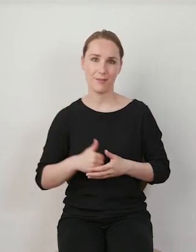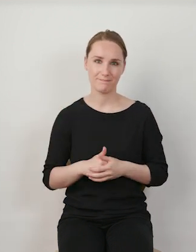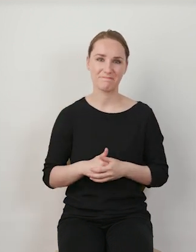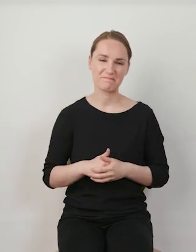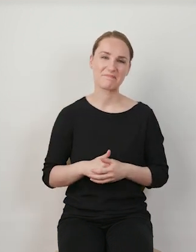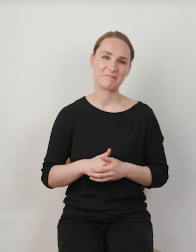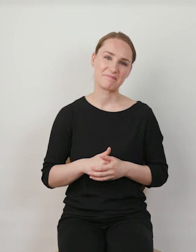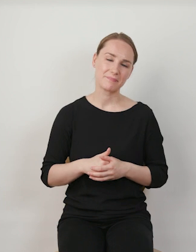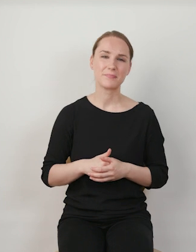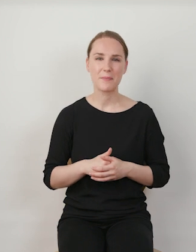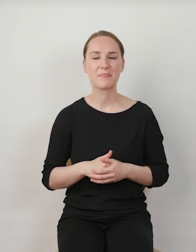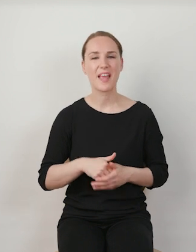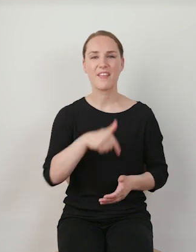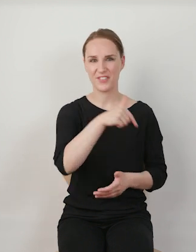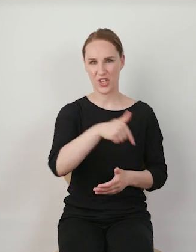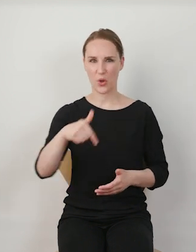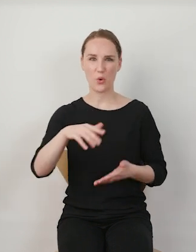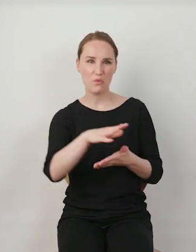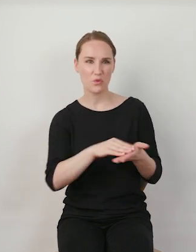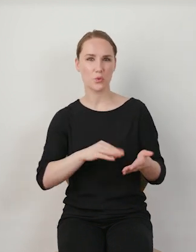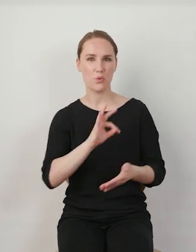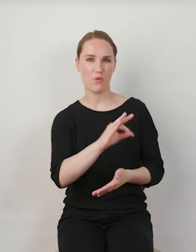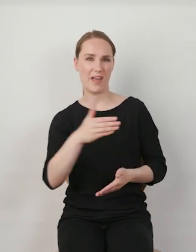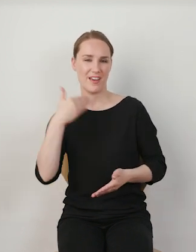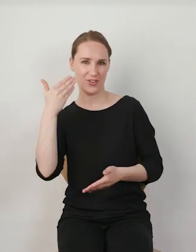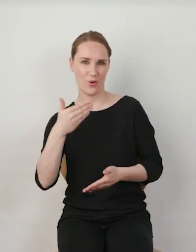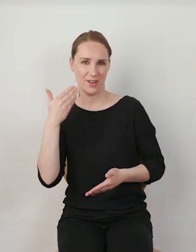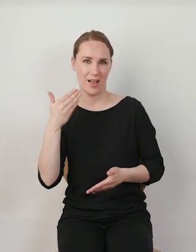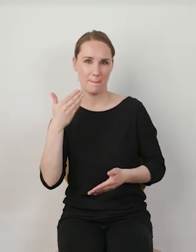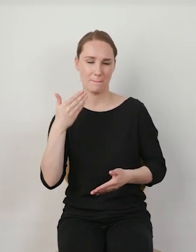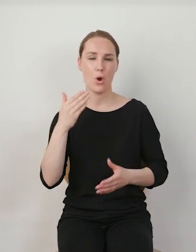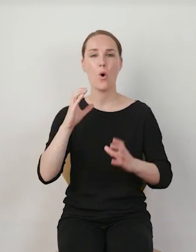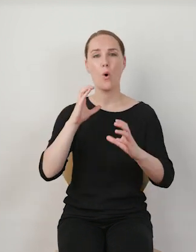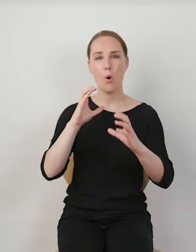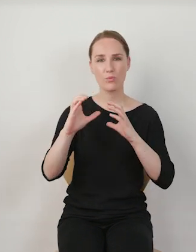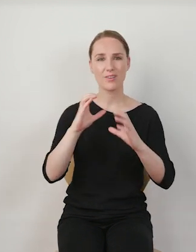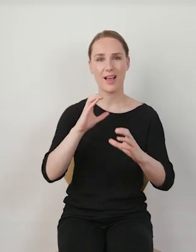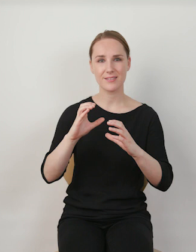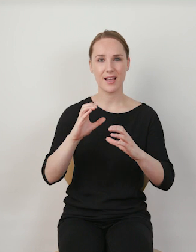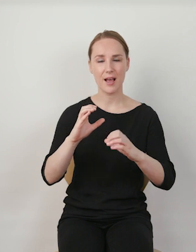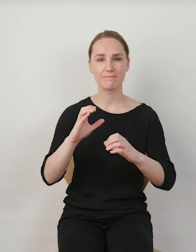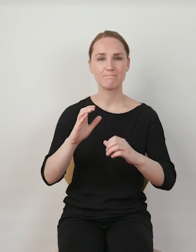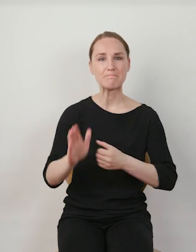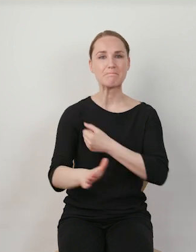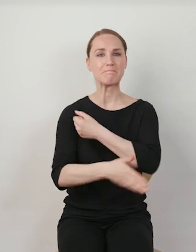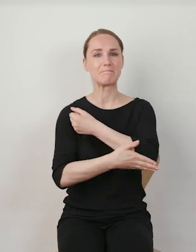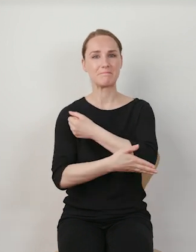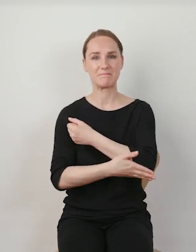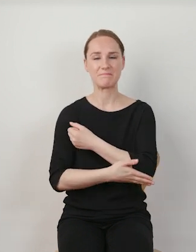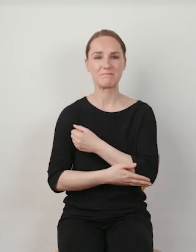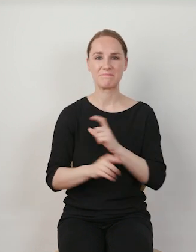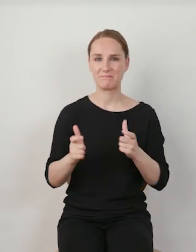którą nazwałabym tiktokową retoryką, czyli oparcie komunikacji na bardzo